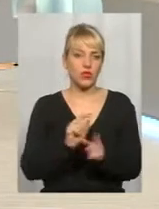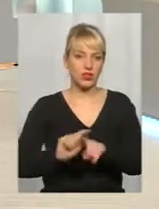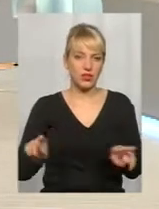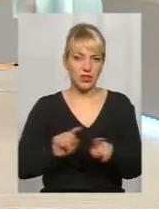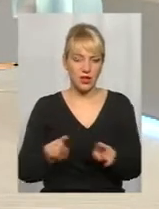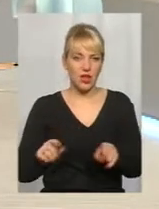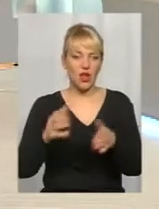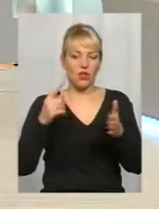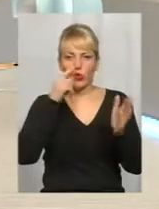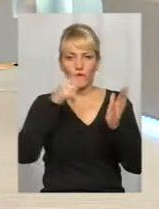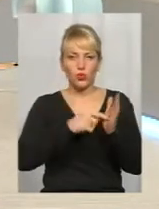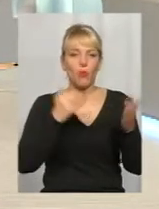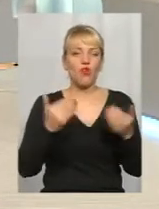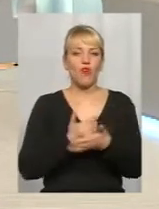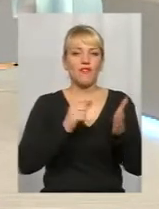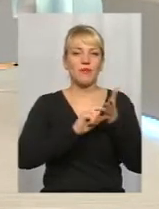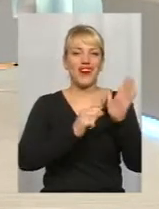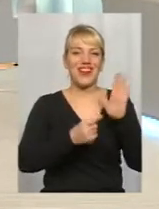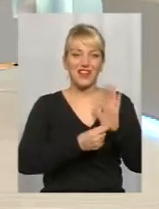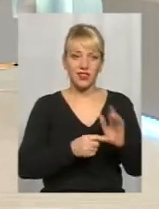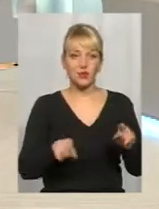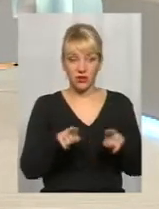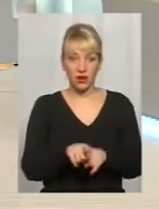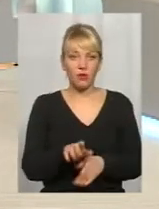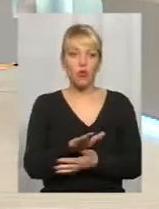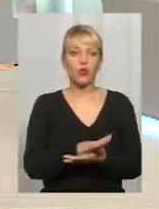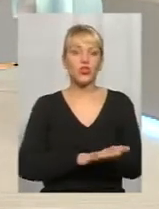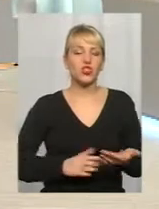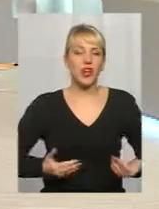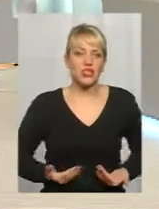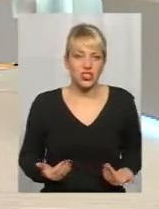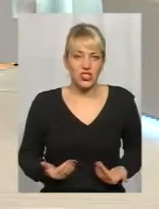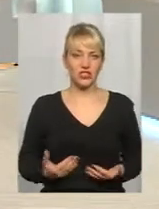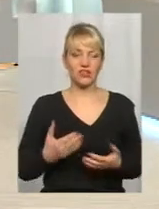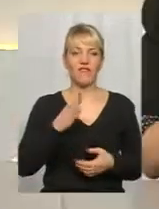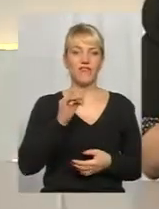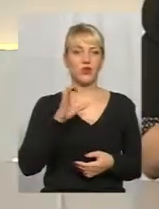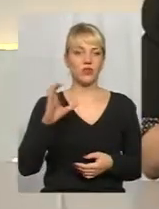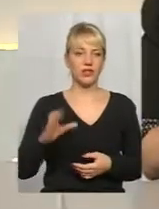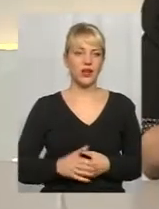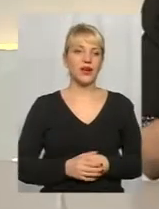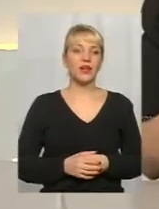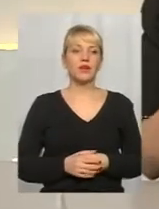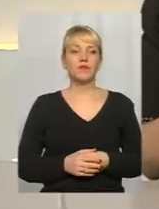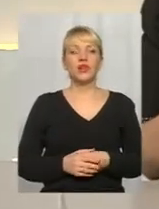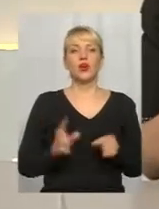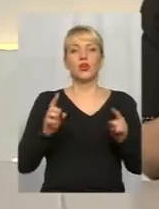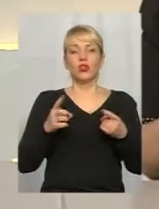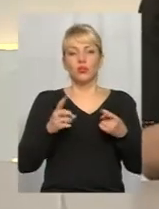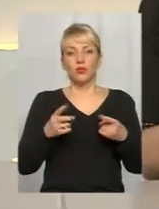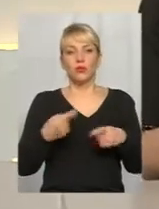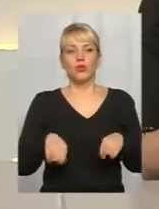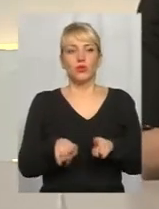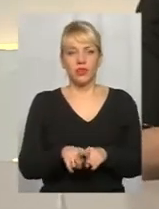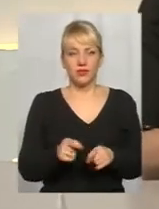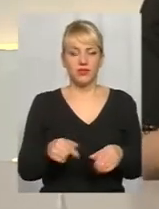І, соответственно, він таким образом буде продовжувати своє существування. Але чому, якщо така ситуація склалась, про це